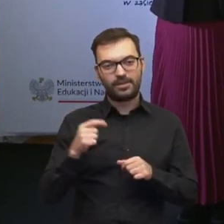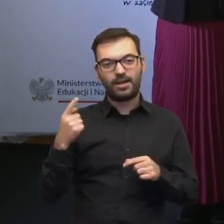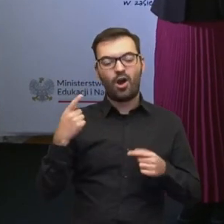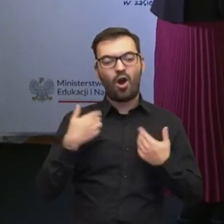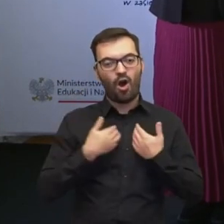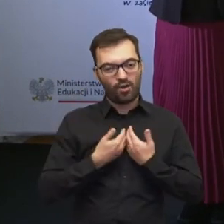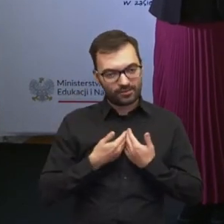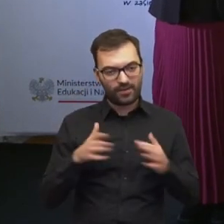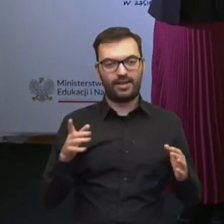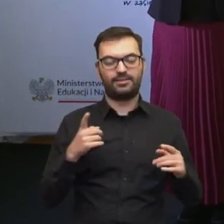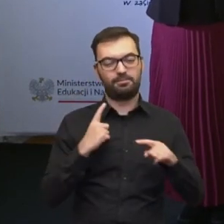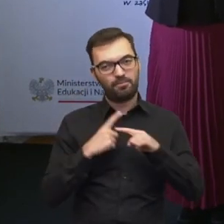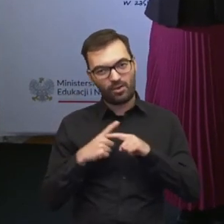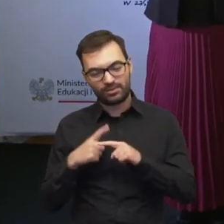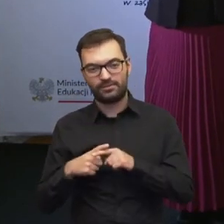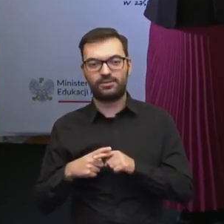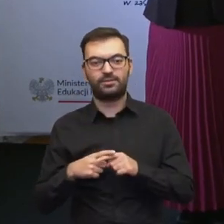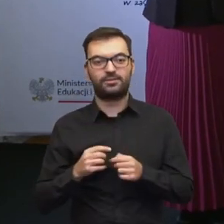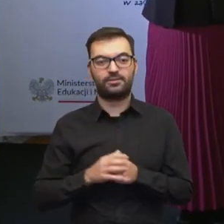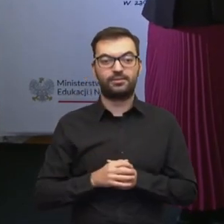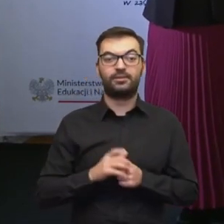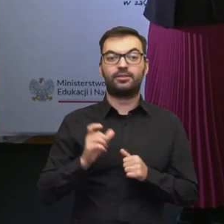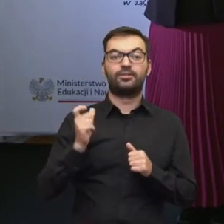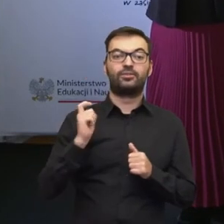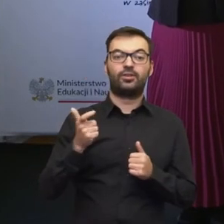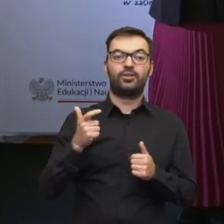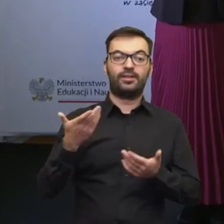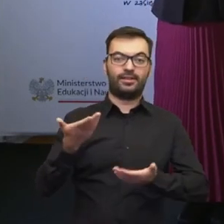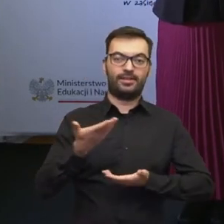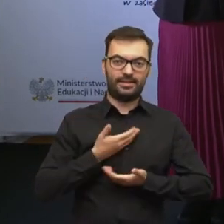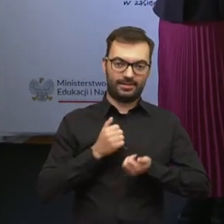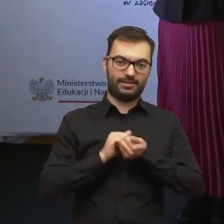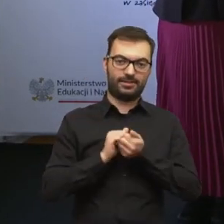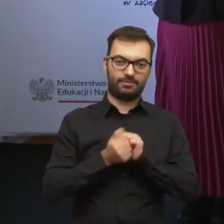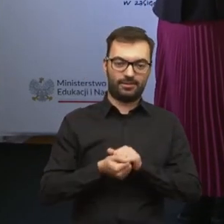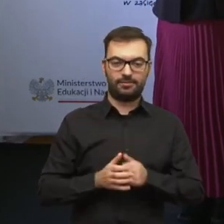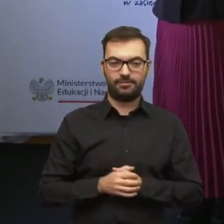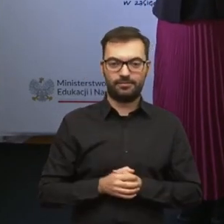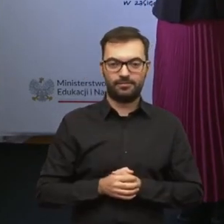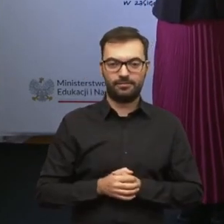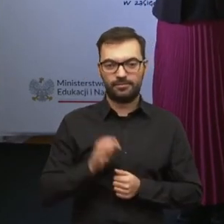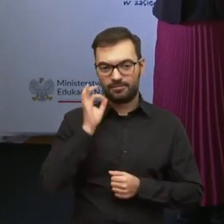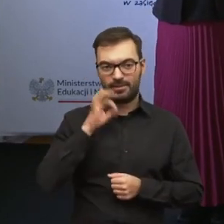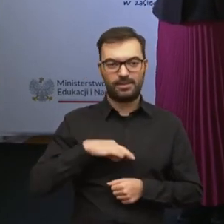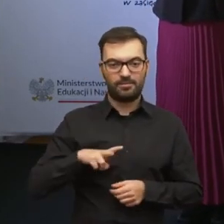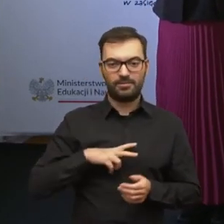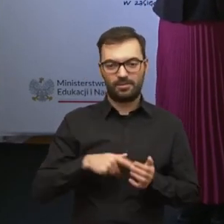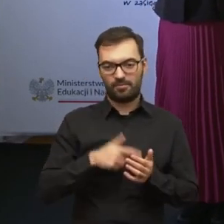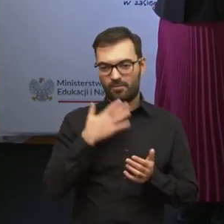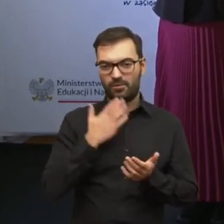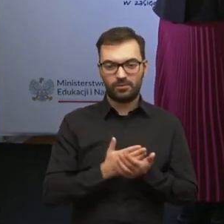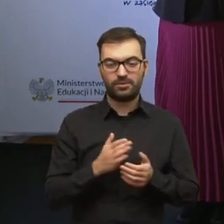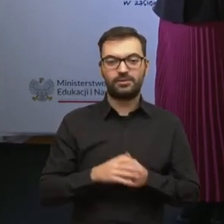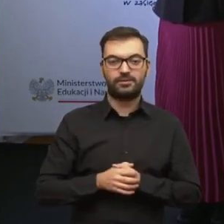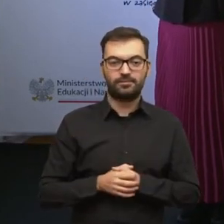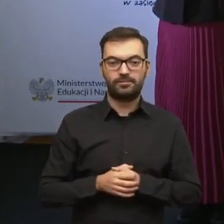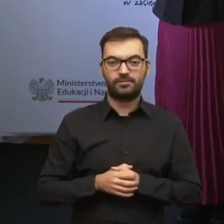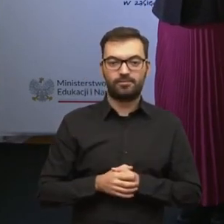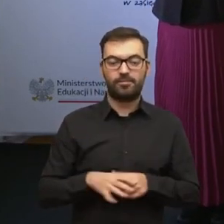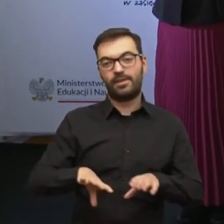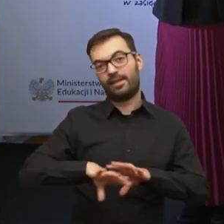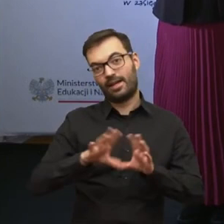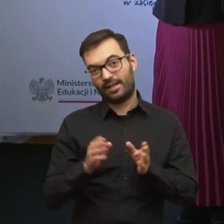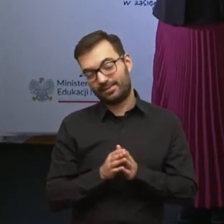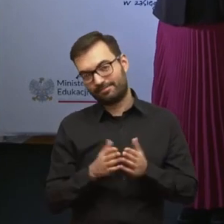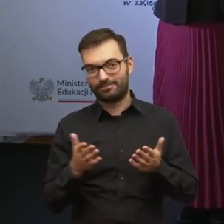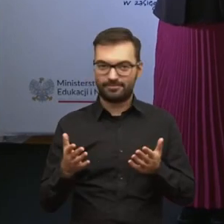otwarci na to, co nam właśnie zmiany przynoszą, o których mówiła Pani Minister. Razem, to